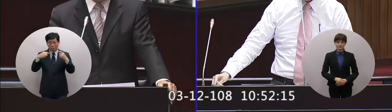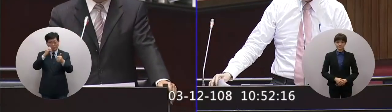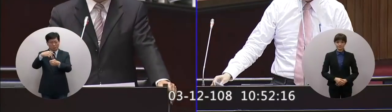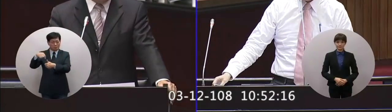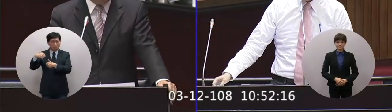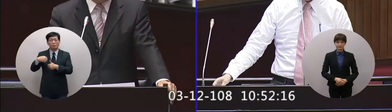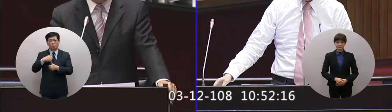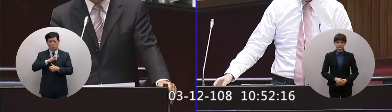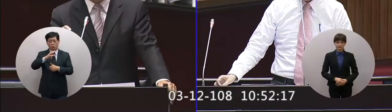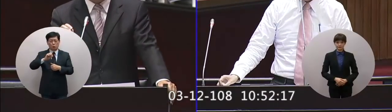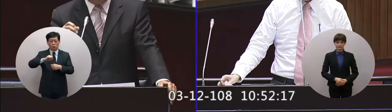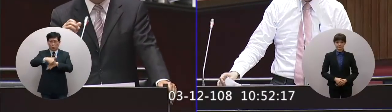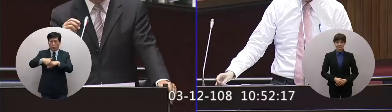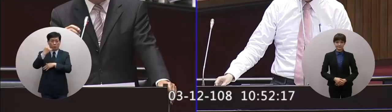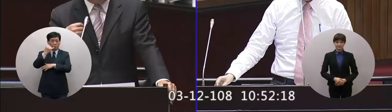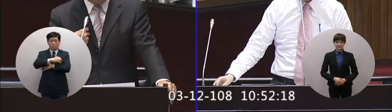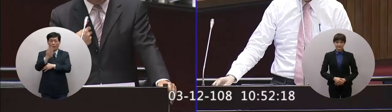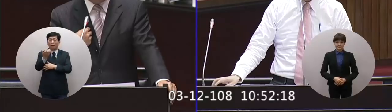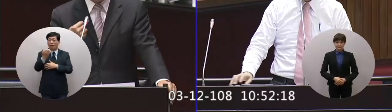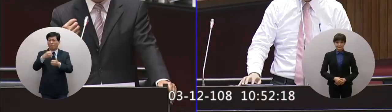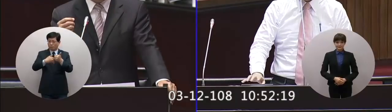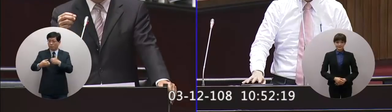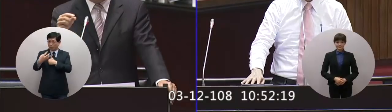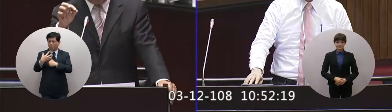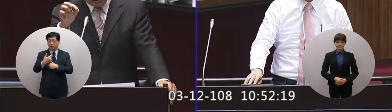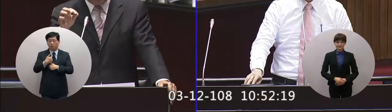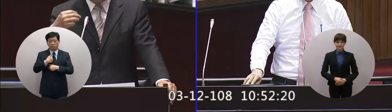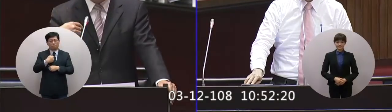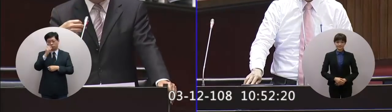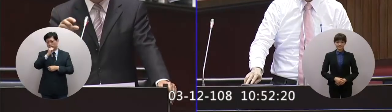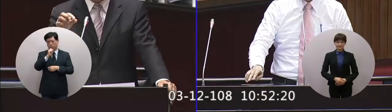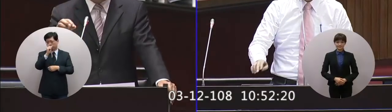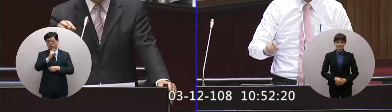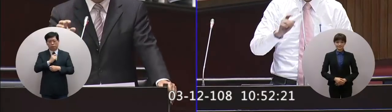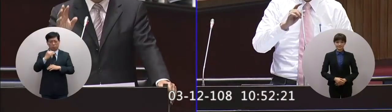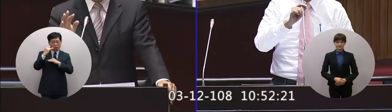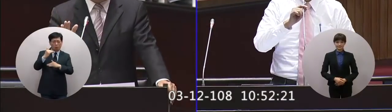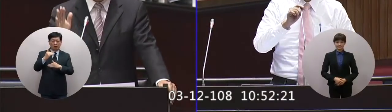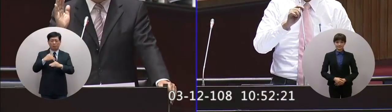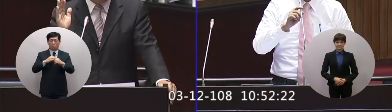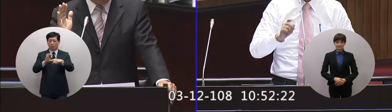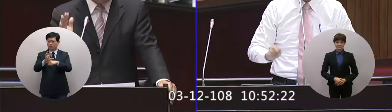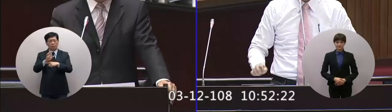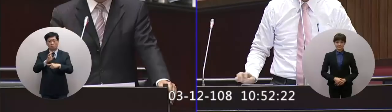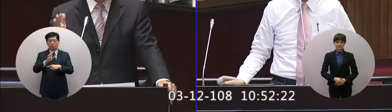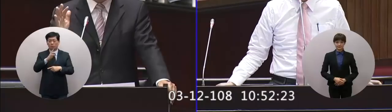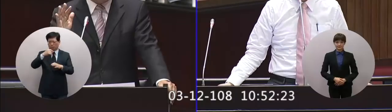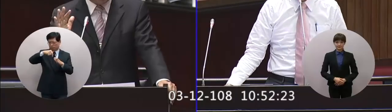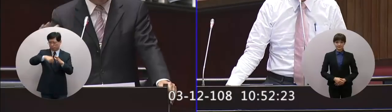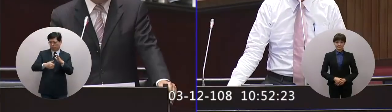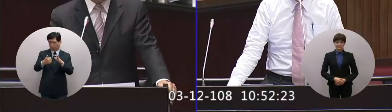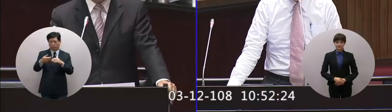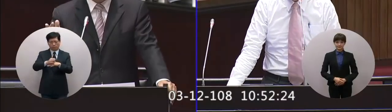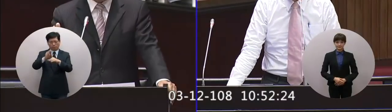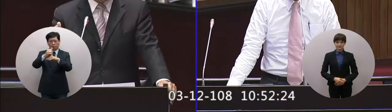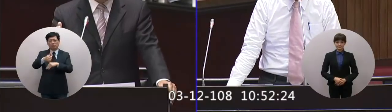這個我們也做了一些海報只是剛才委員提醒教育部這邊不要去自我設限一個這種傳達是越深入